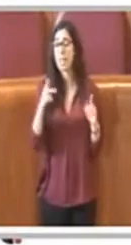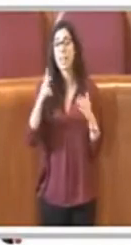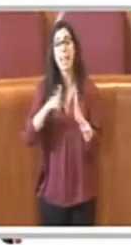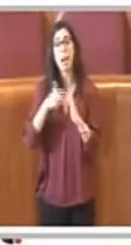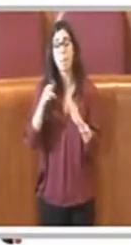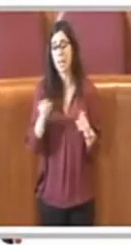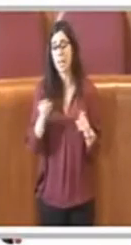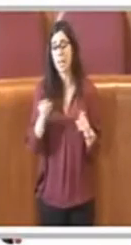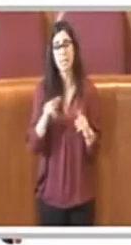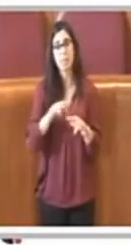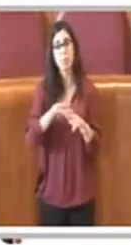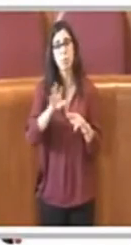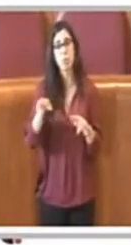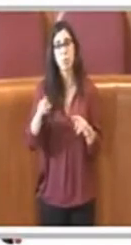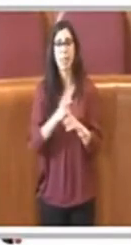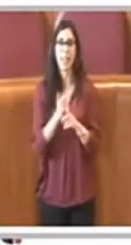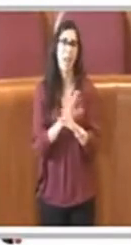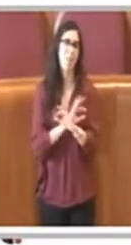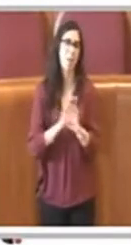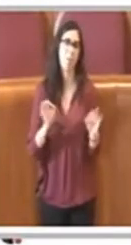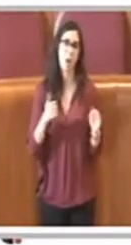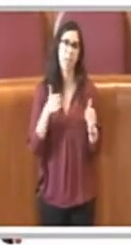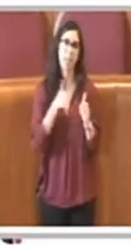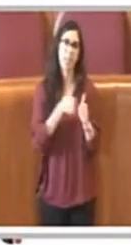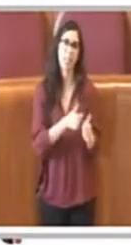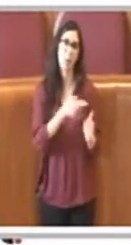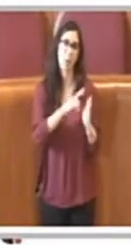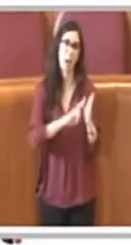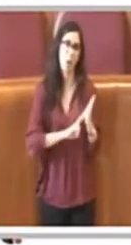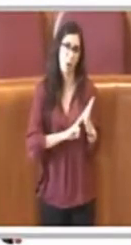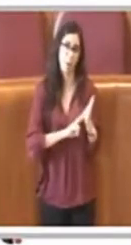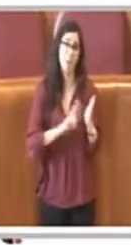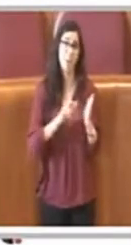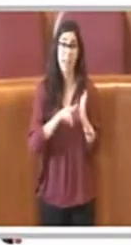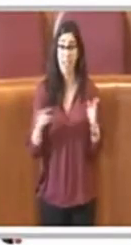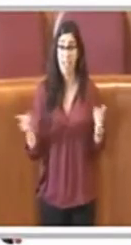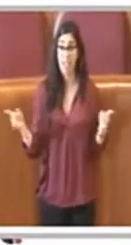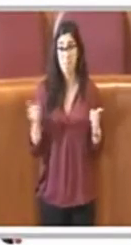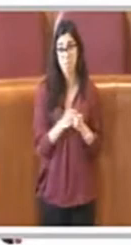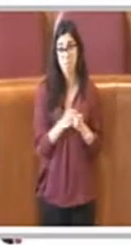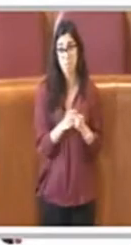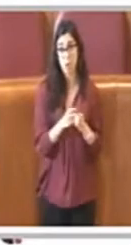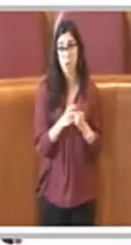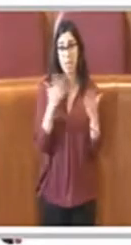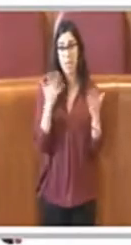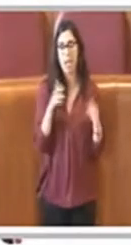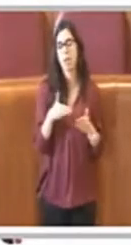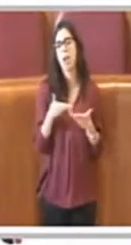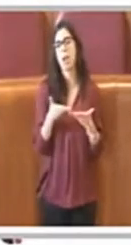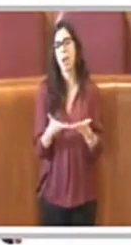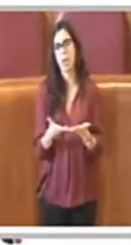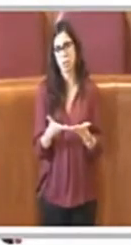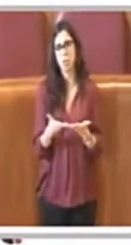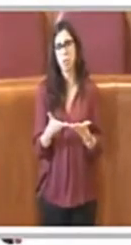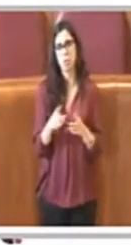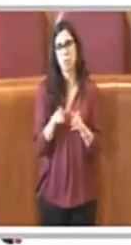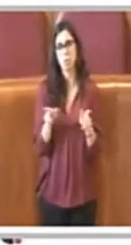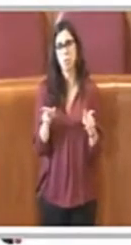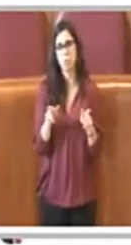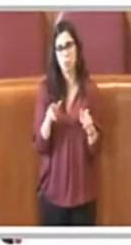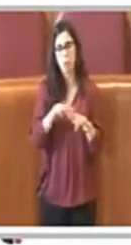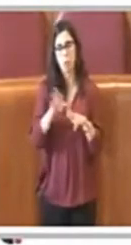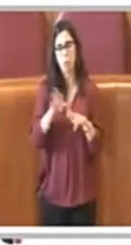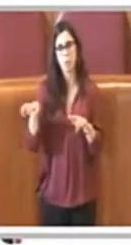accorciato tra virgolette i tempi noi diamo questa facilitazione, questo aiuto ai municipi che ovviamente